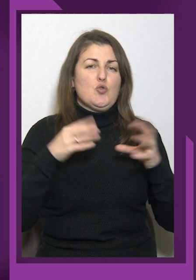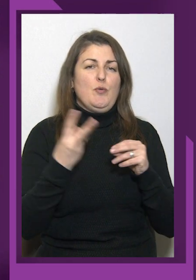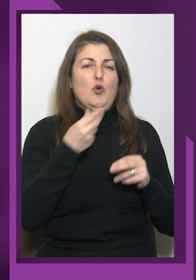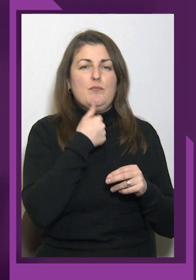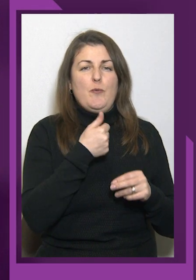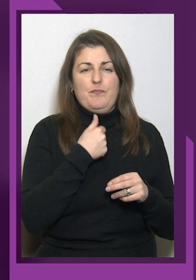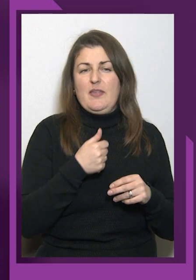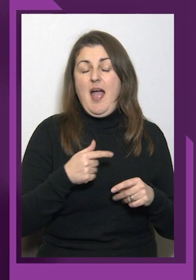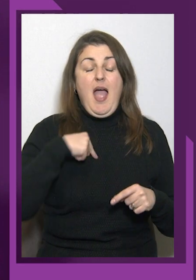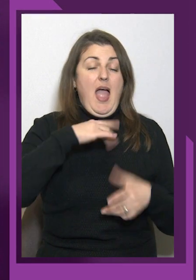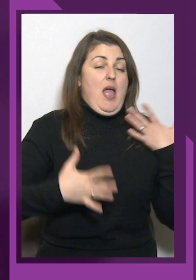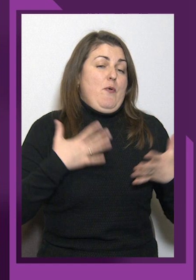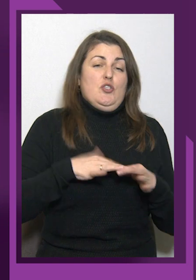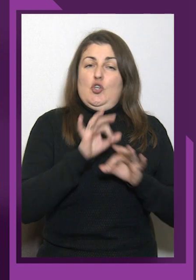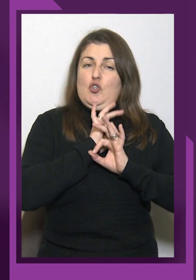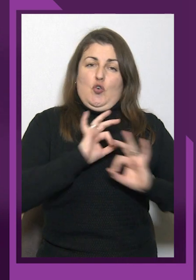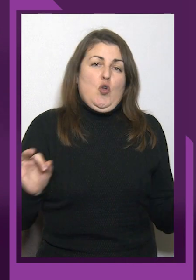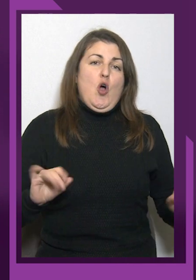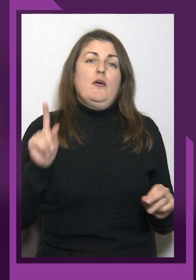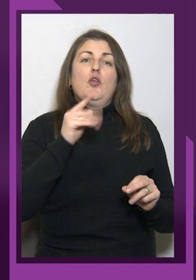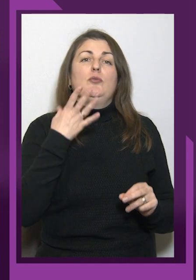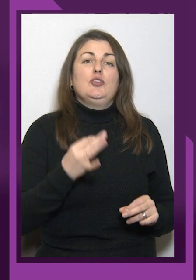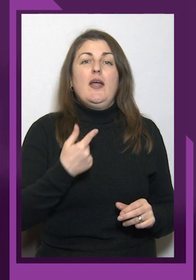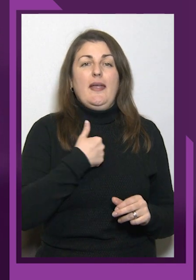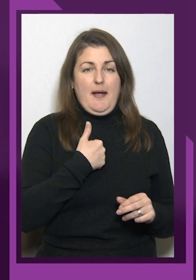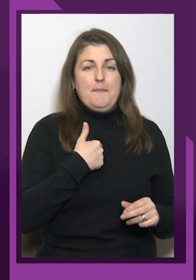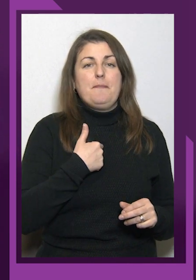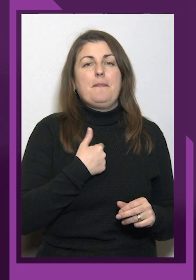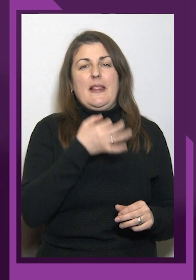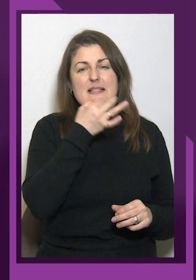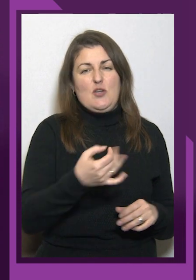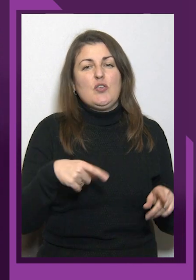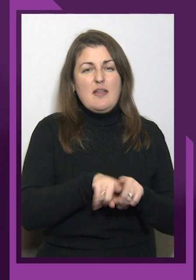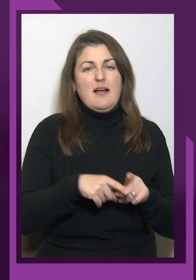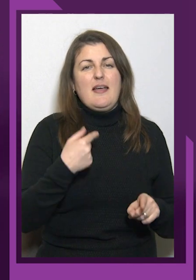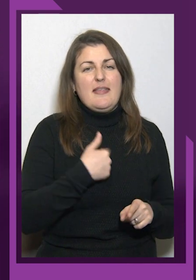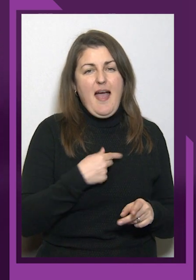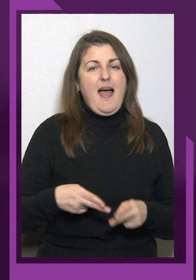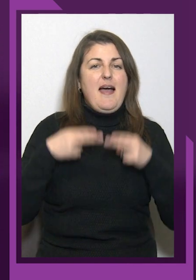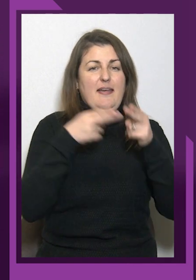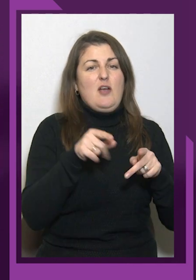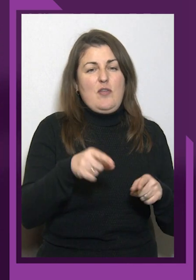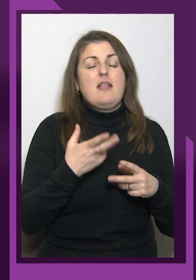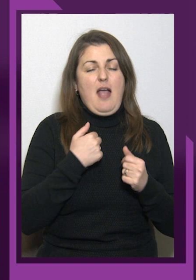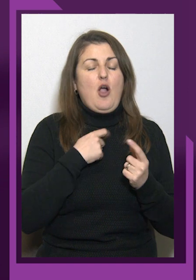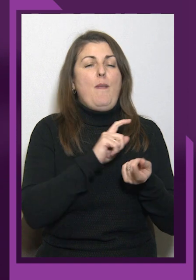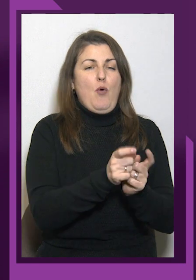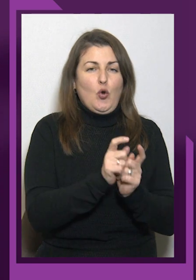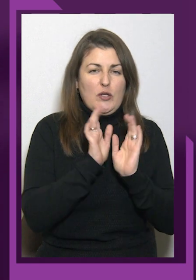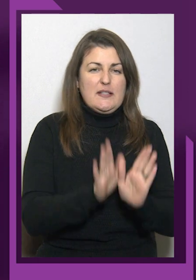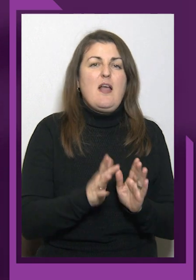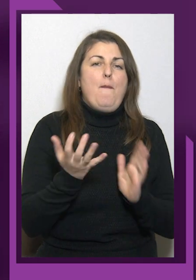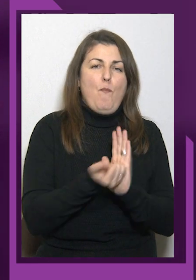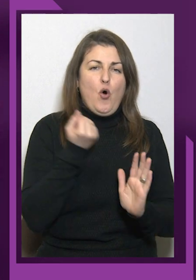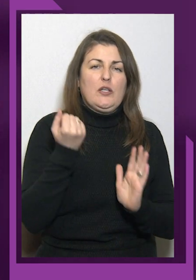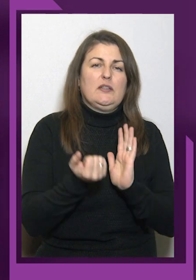я скажу так, я їхала сюди боротися, виборювати, чим получше місця.